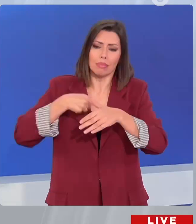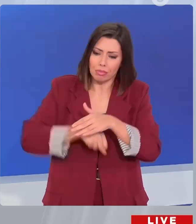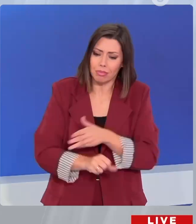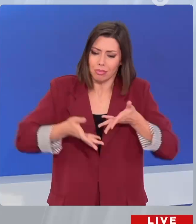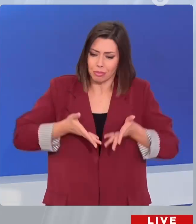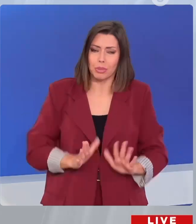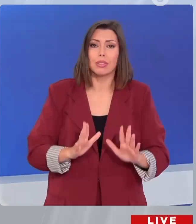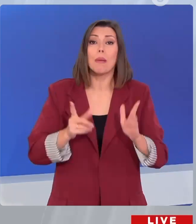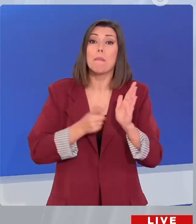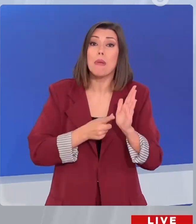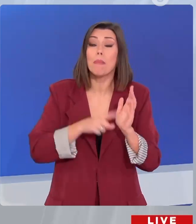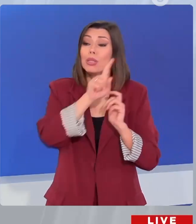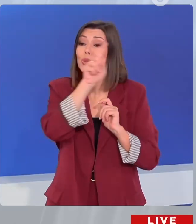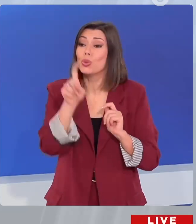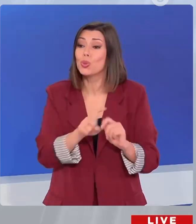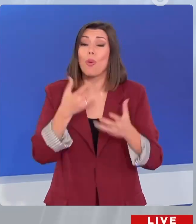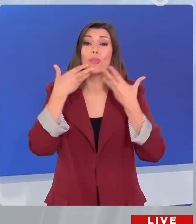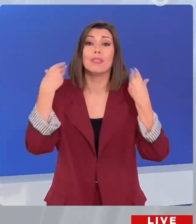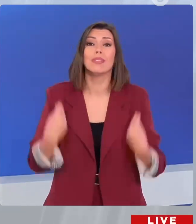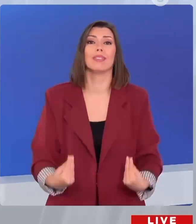περάσετε καλά. Ευχαριστώ.